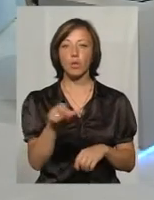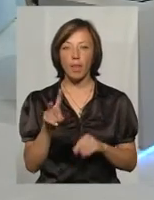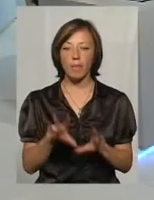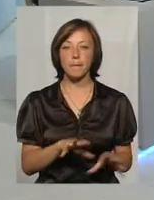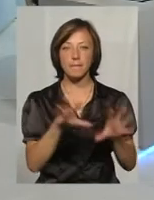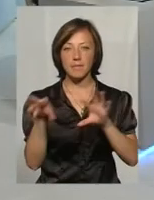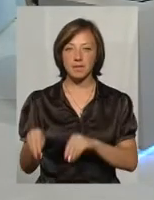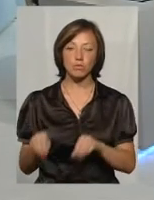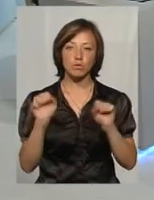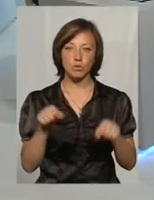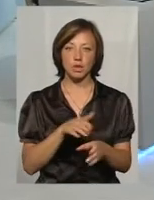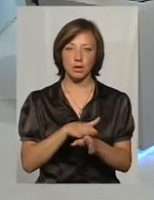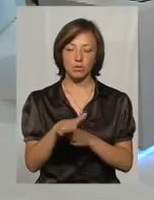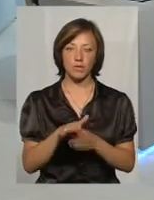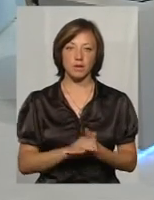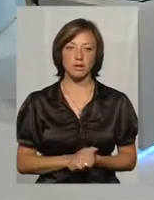реалізуватись тут?